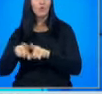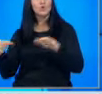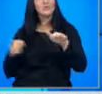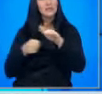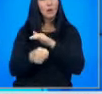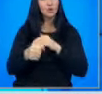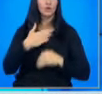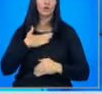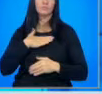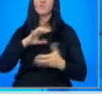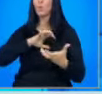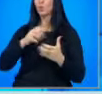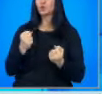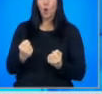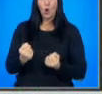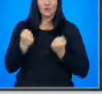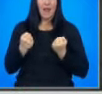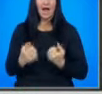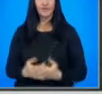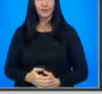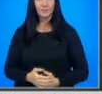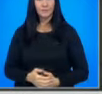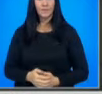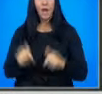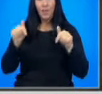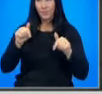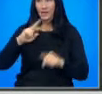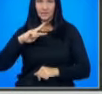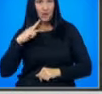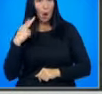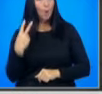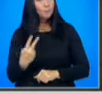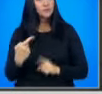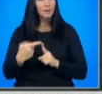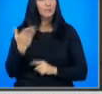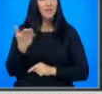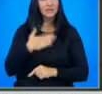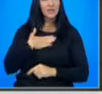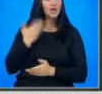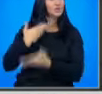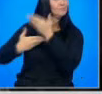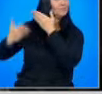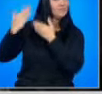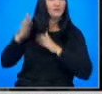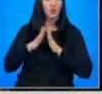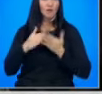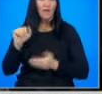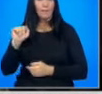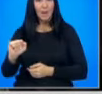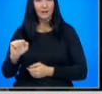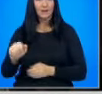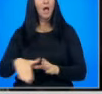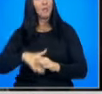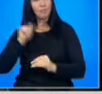собственото си политическо оцеляване. Днес се обръщаме към тези наши бивши членове на партията,